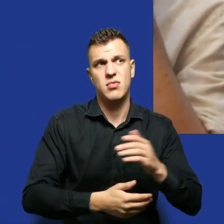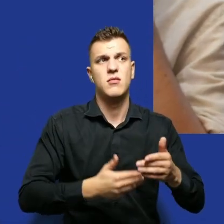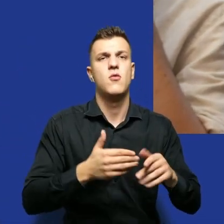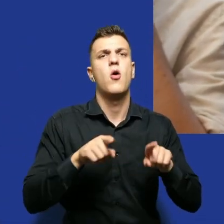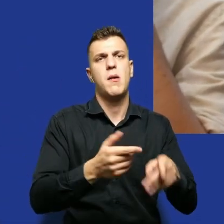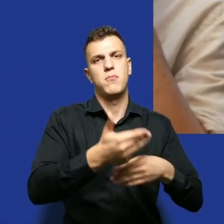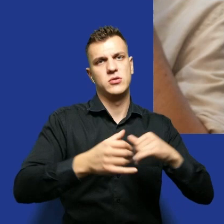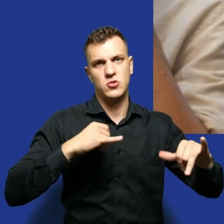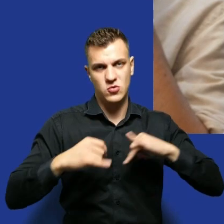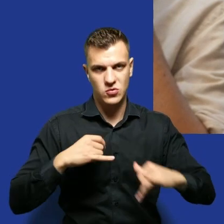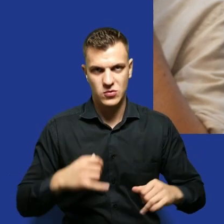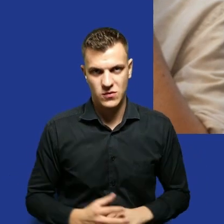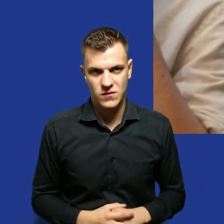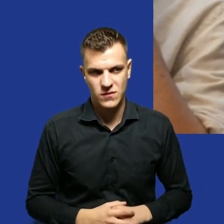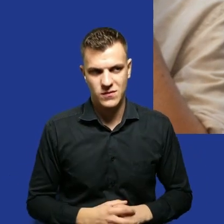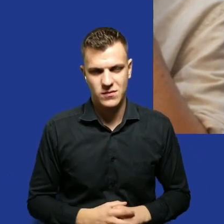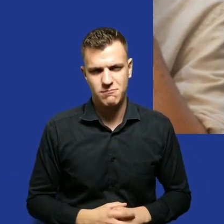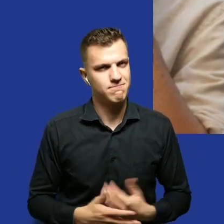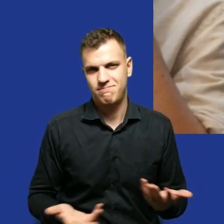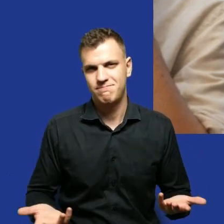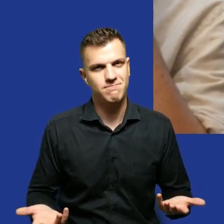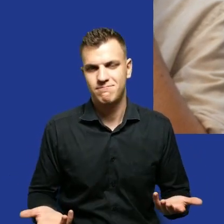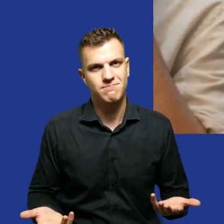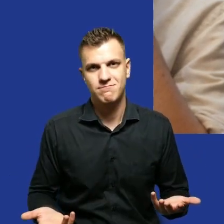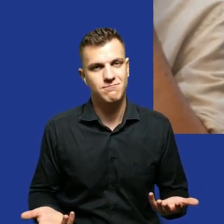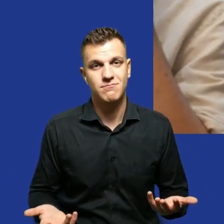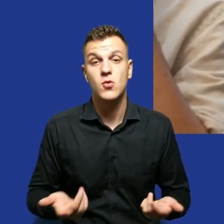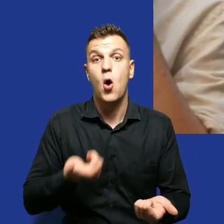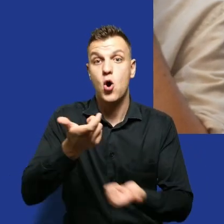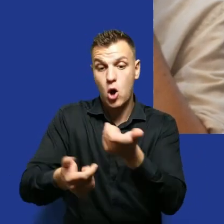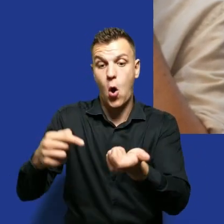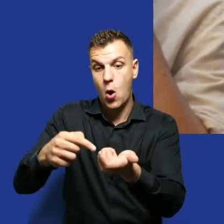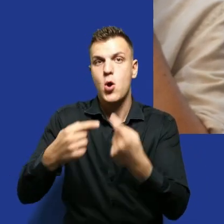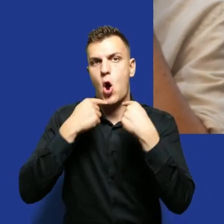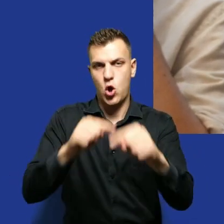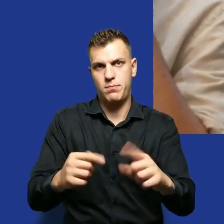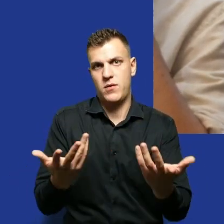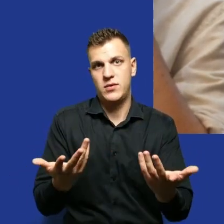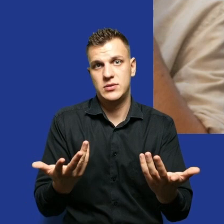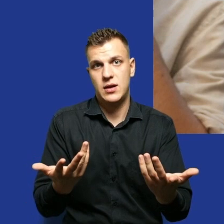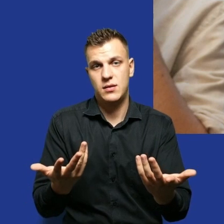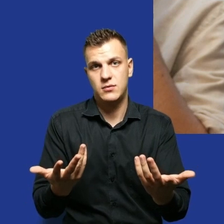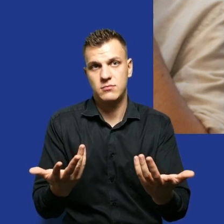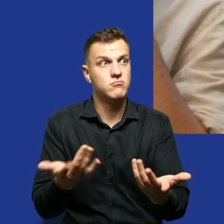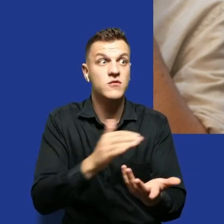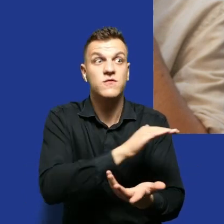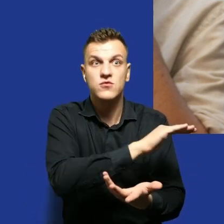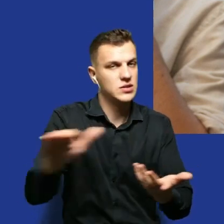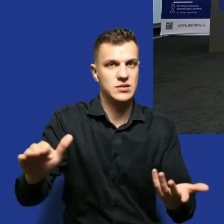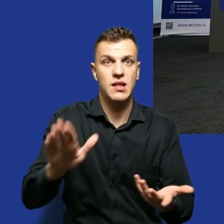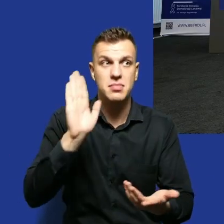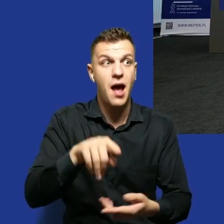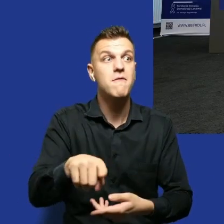jakby każdy niech będzie odpowiedzialny za to, co robi i również tej odpowiedzialności oczekiwałabym od watchdogów, tak? Jak